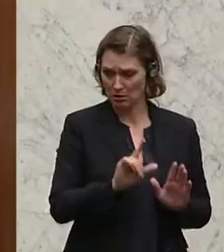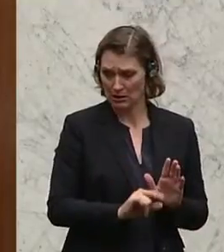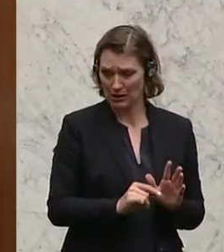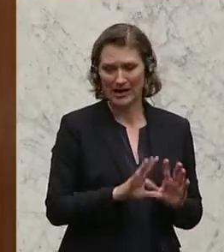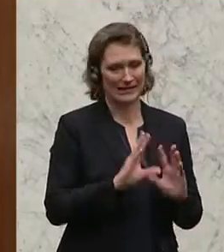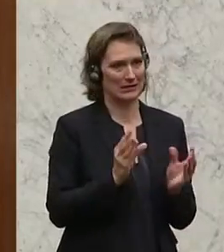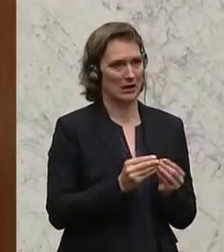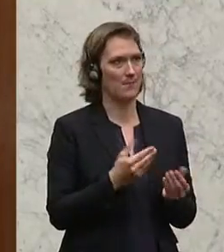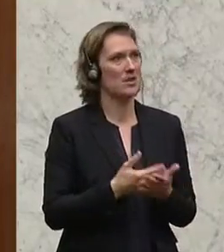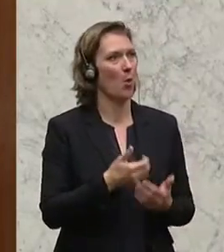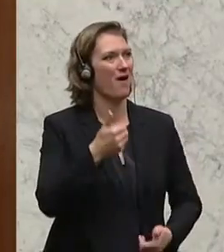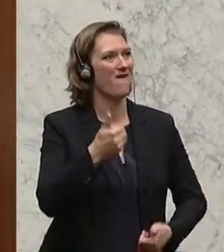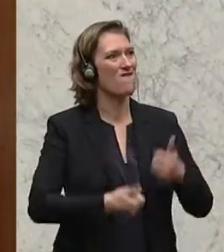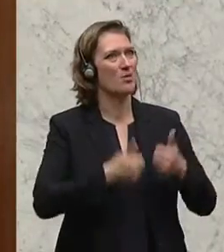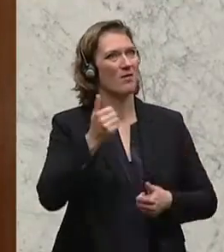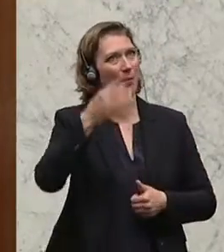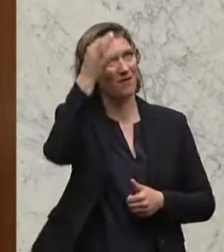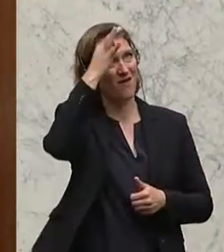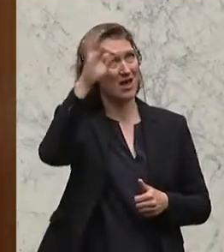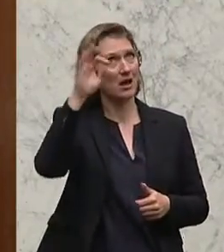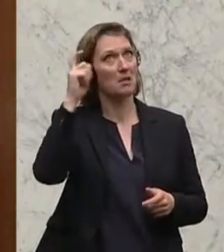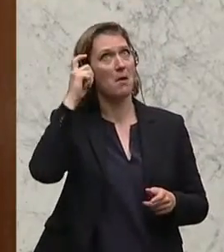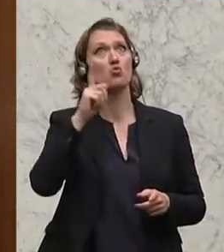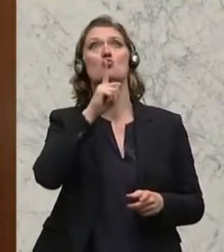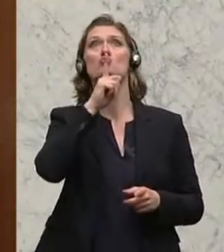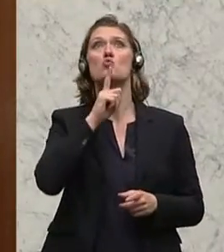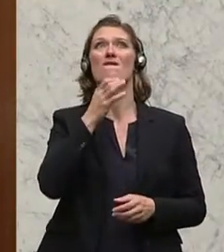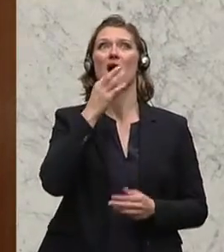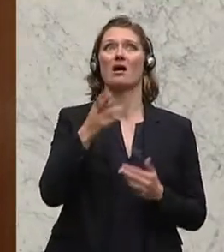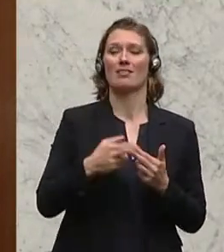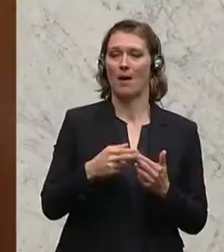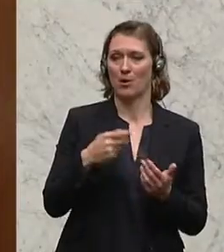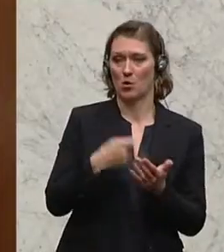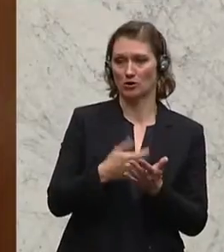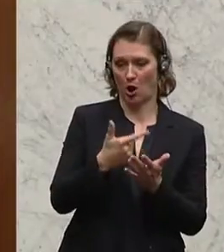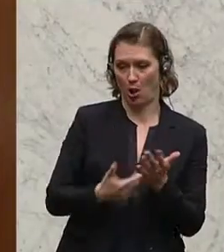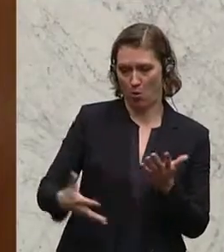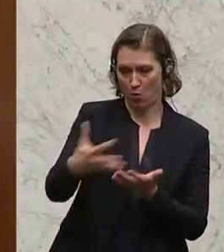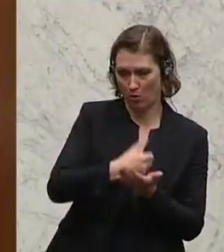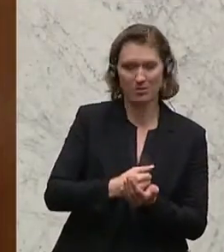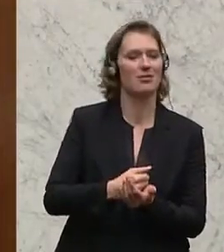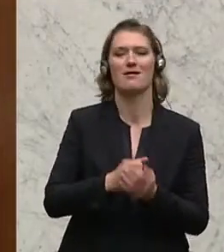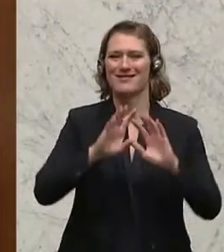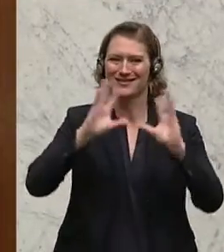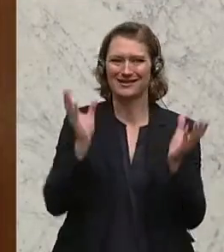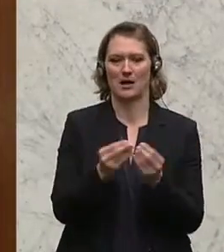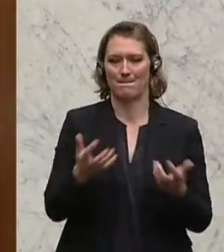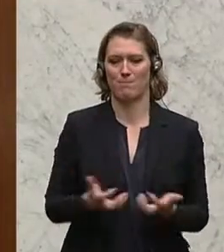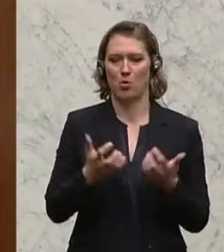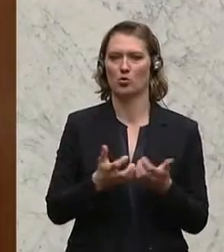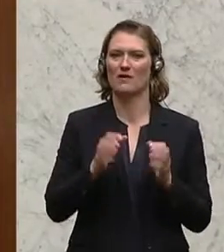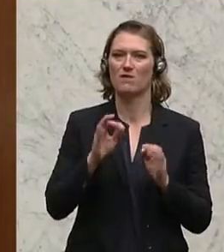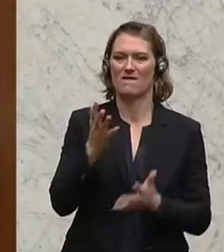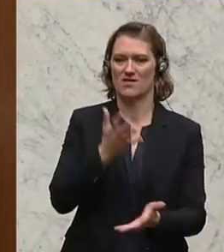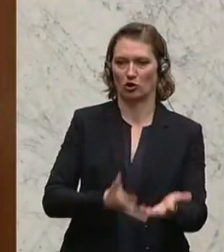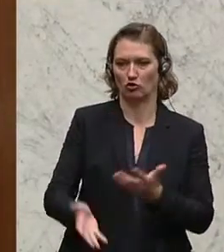Daher, die Wettbewerbsfähigkeit des Standorts, das ist nicht nur eine Frage der Lohnnebenkosten, der Gesamtproduktivität der Wirtschaft. Und nachdem wir